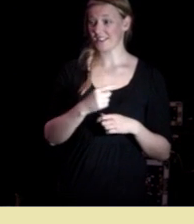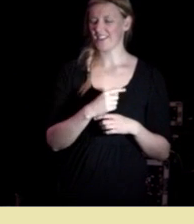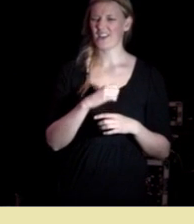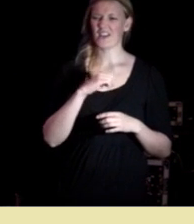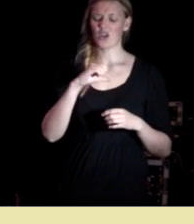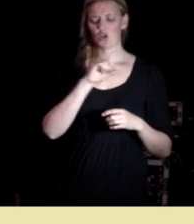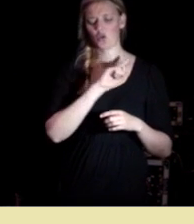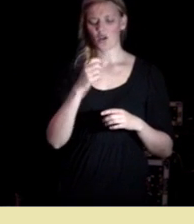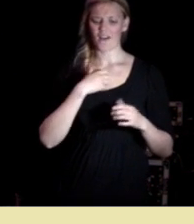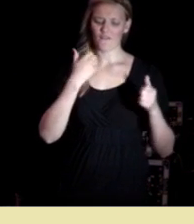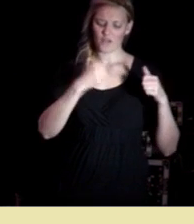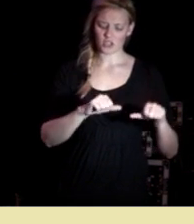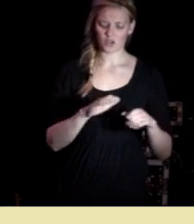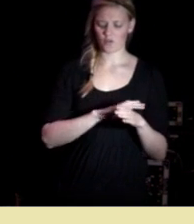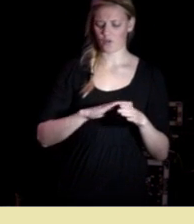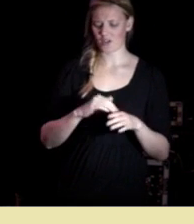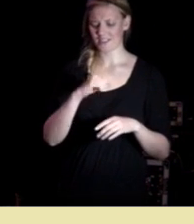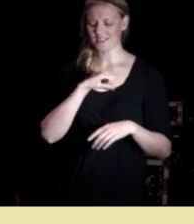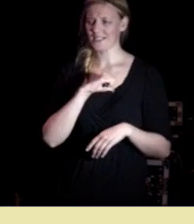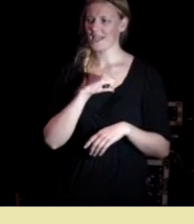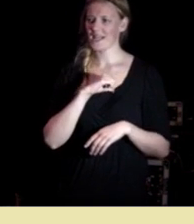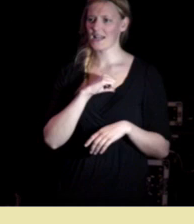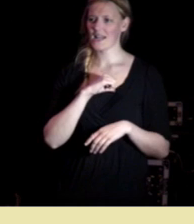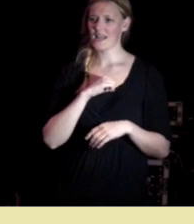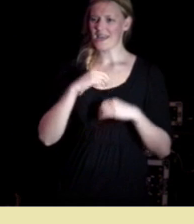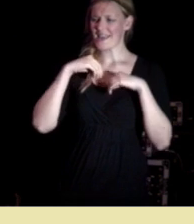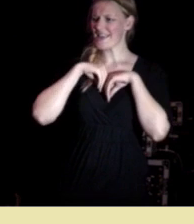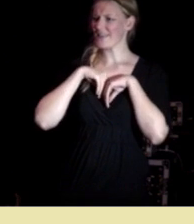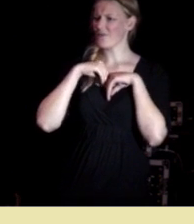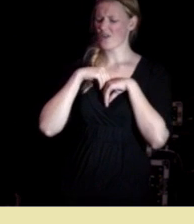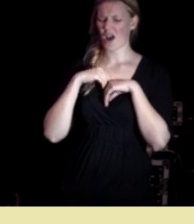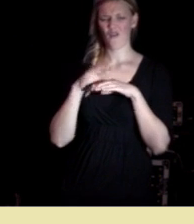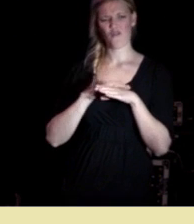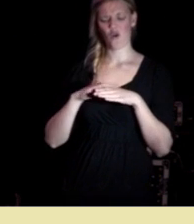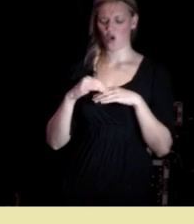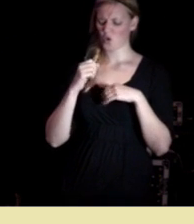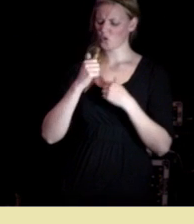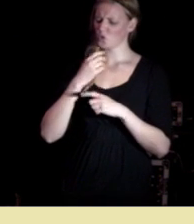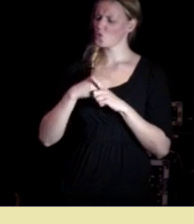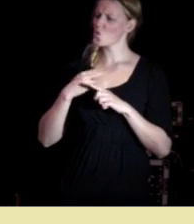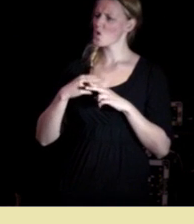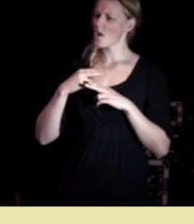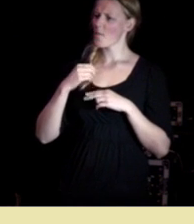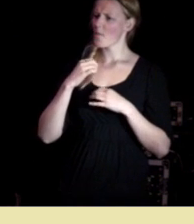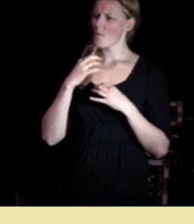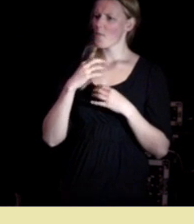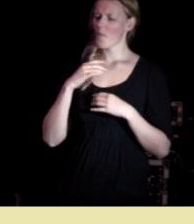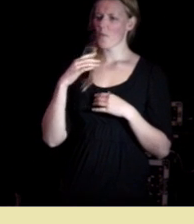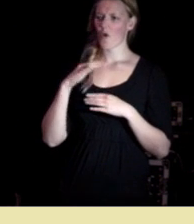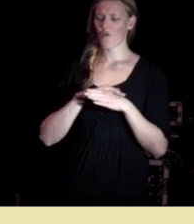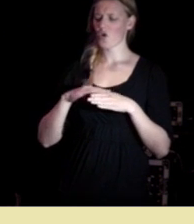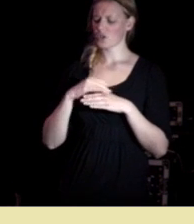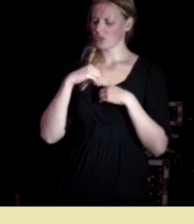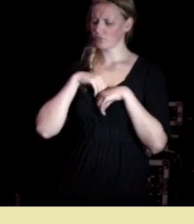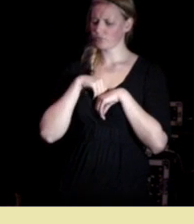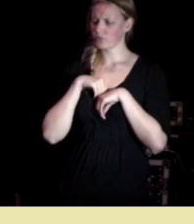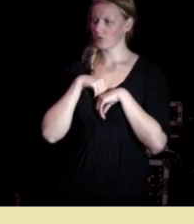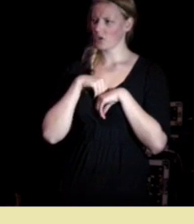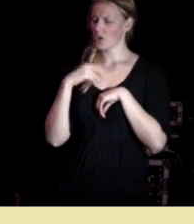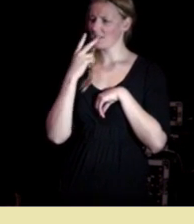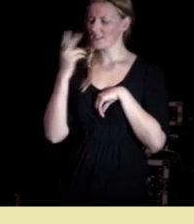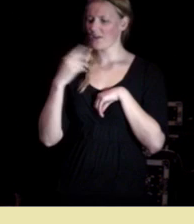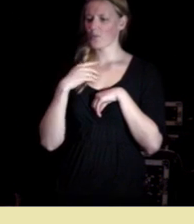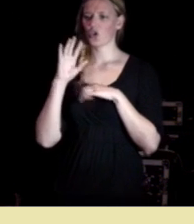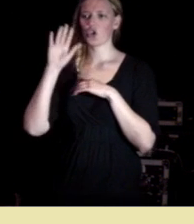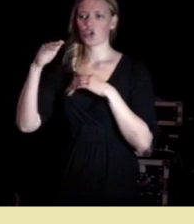å føle seg selv uten innenfra altså kjenne og stole på følelser så går vi gjerne til det yttre